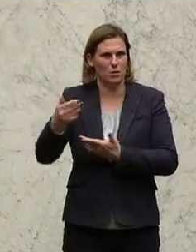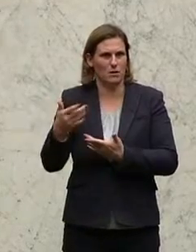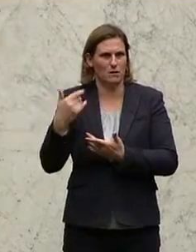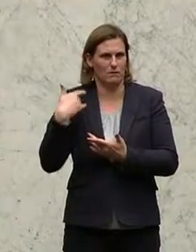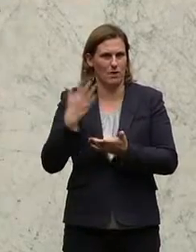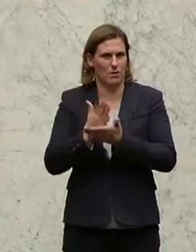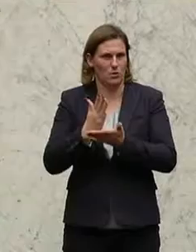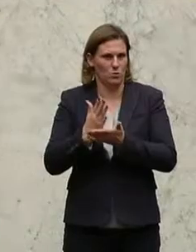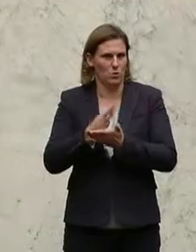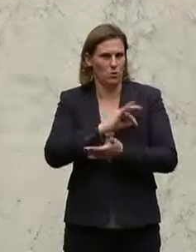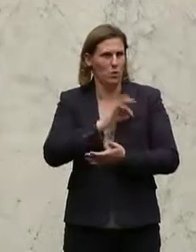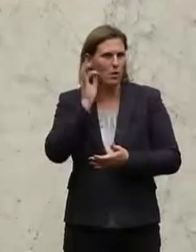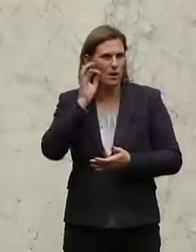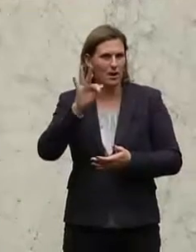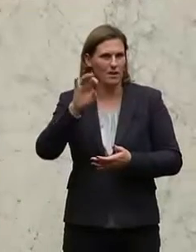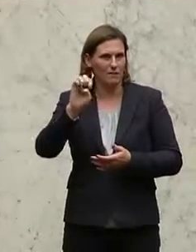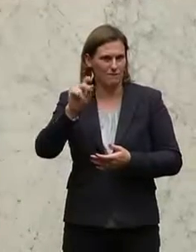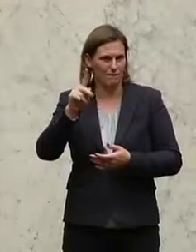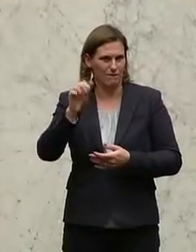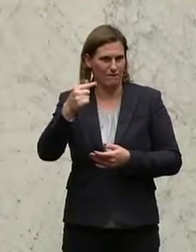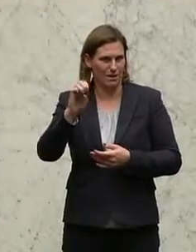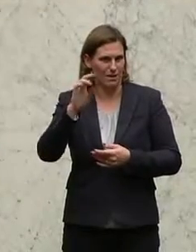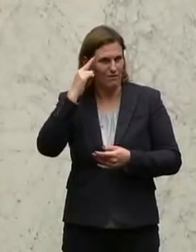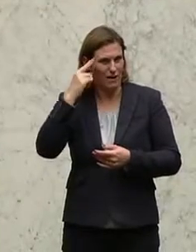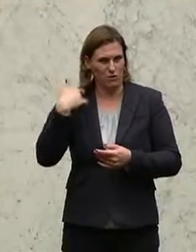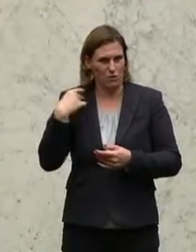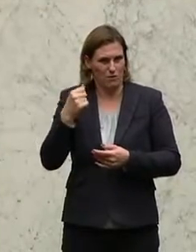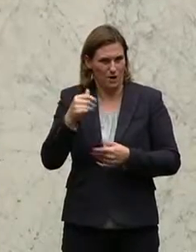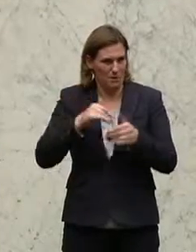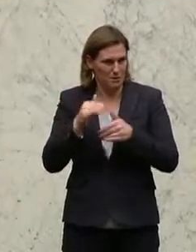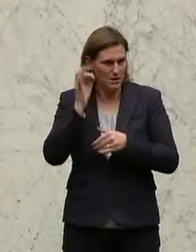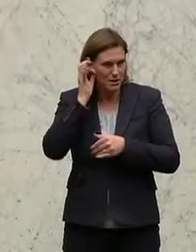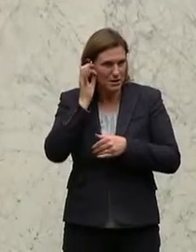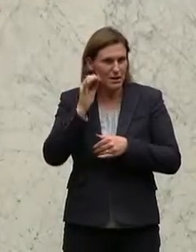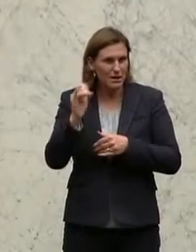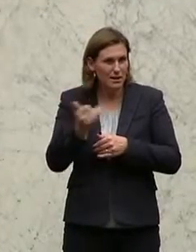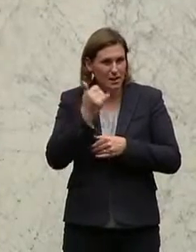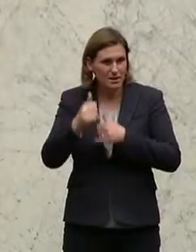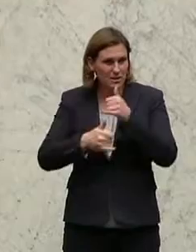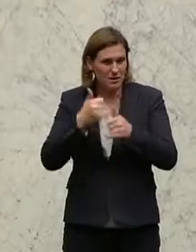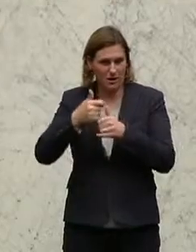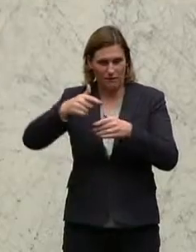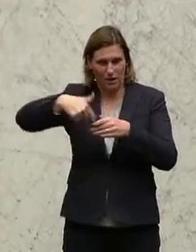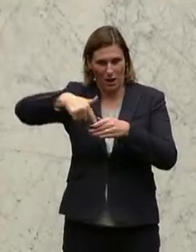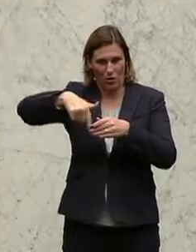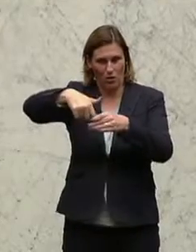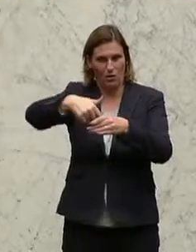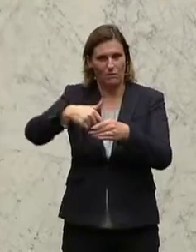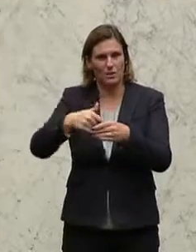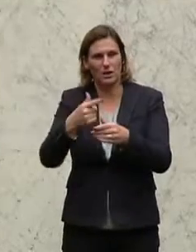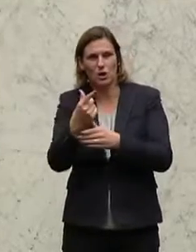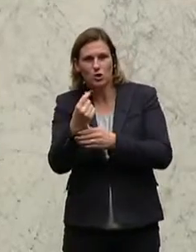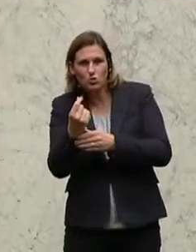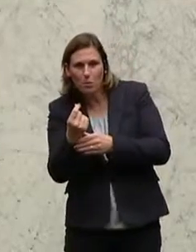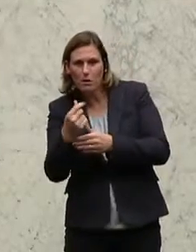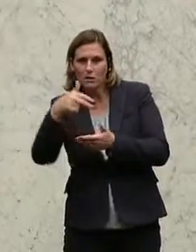Finanzministerinnenzeit, also dreistellige Millionenbeträge jährlich versickern. Durch Doppelgleisigkeiten, durch